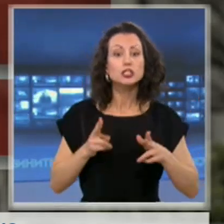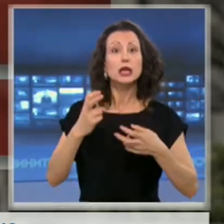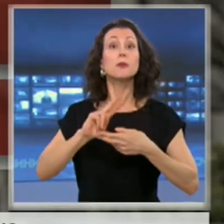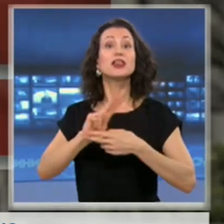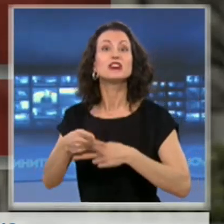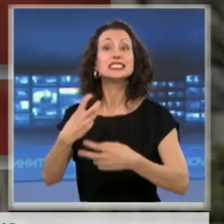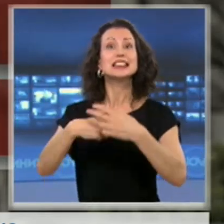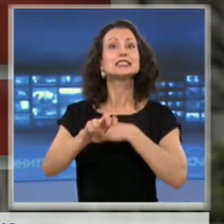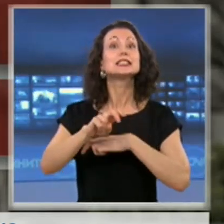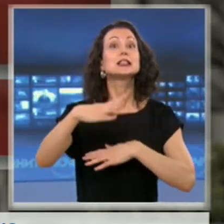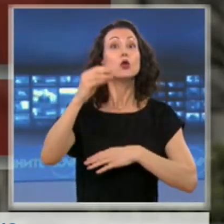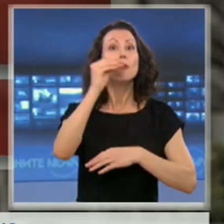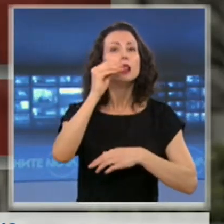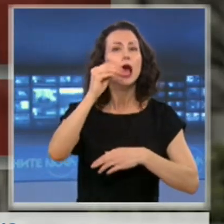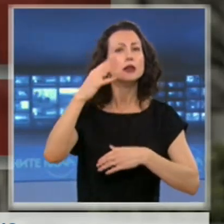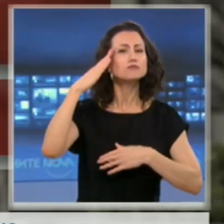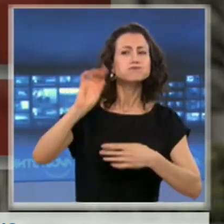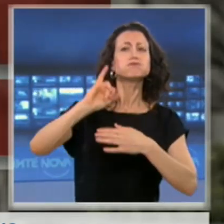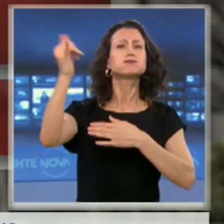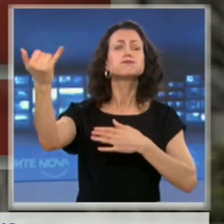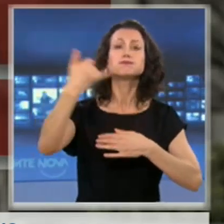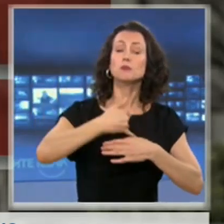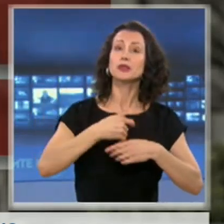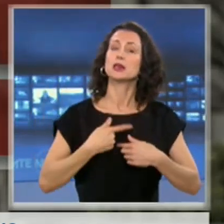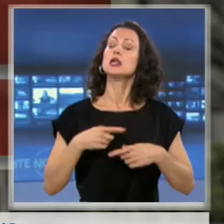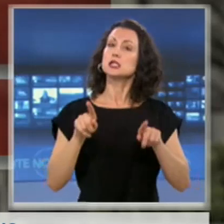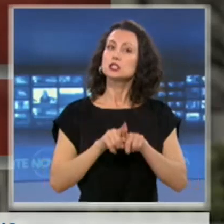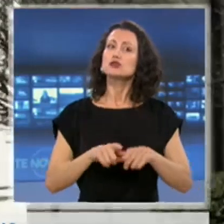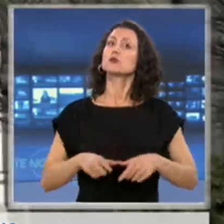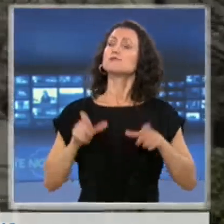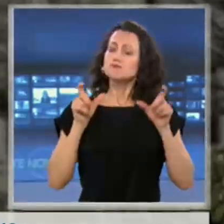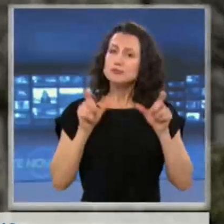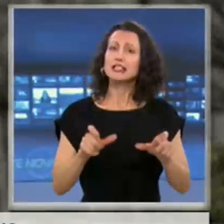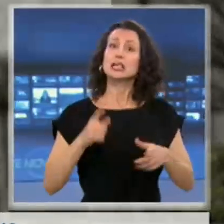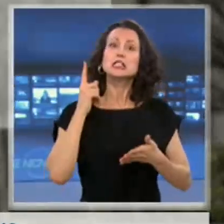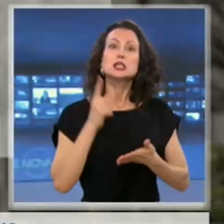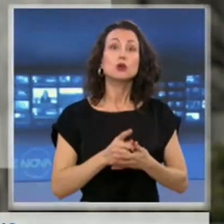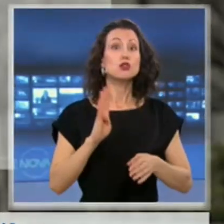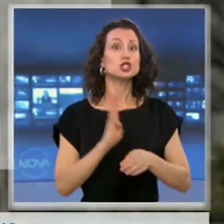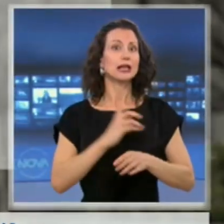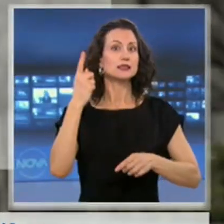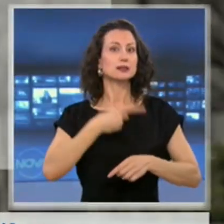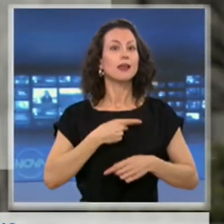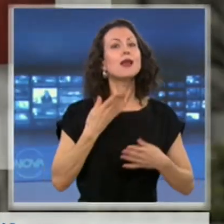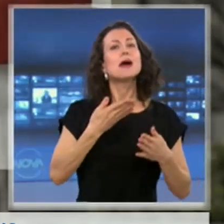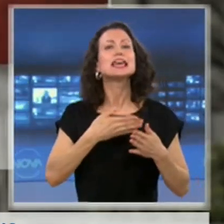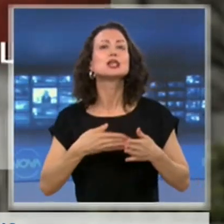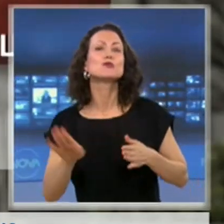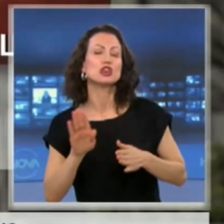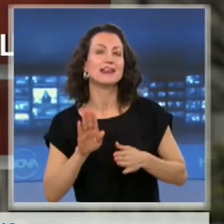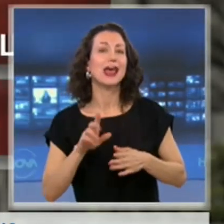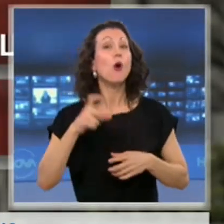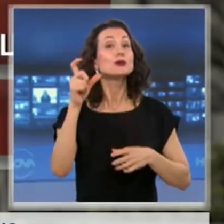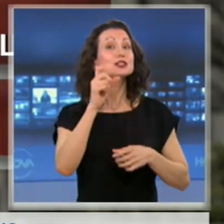държавата и позволява да се прилага задължителна карантина от 14 дни. Изключение се прави за сезонните работници. Те ще могат да влизат в